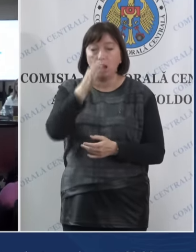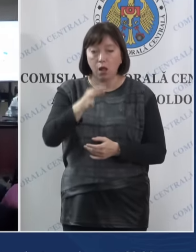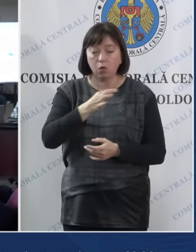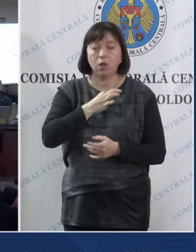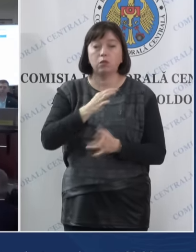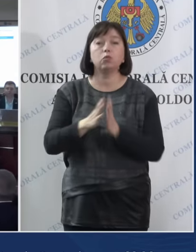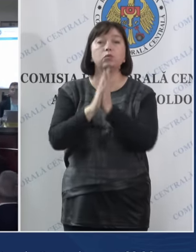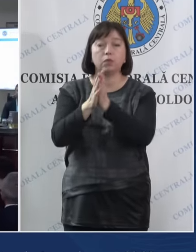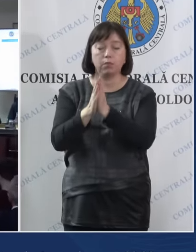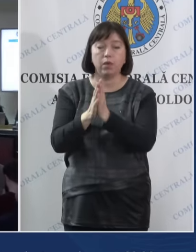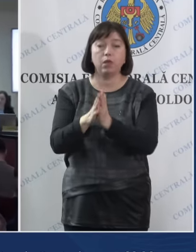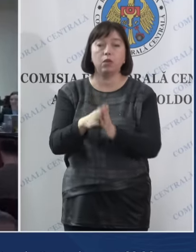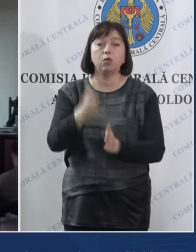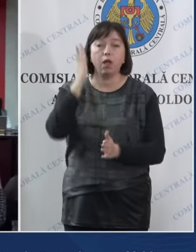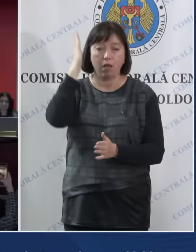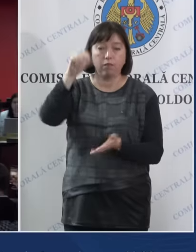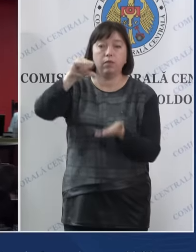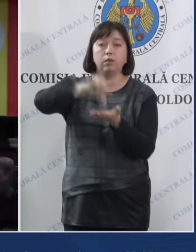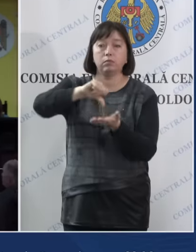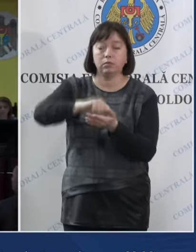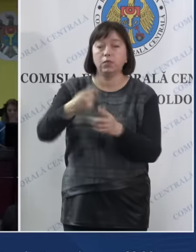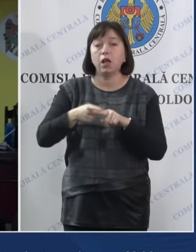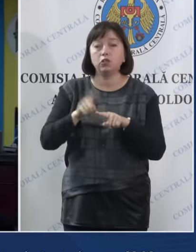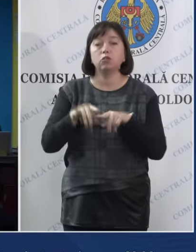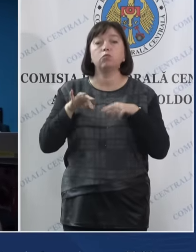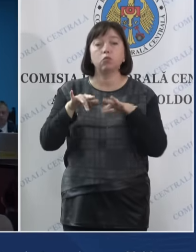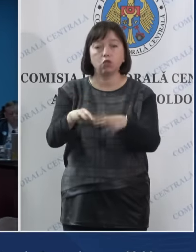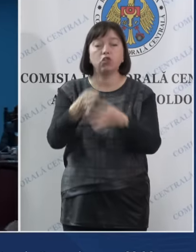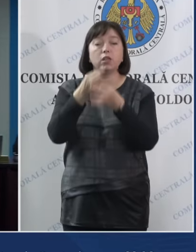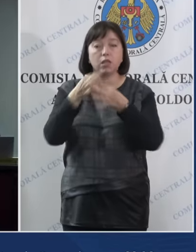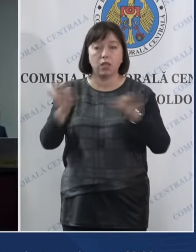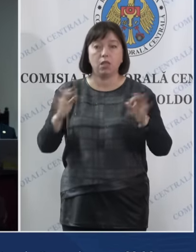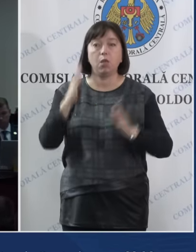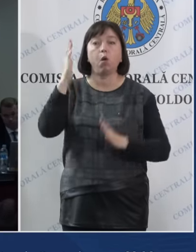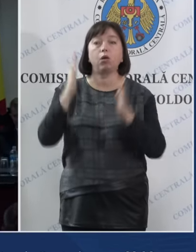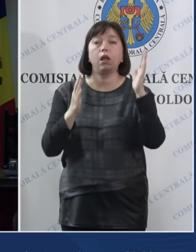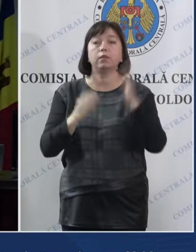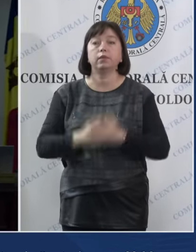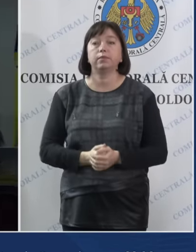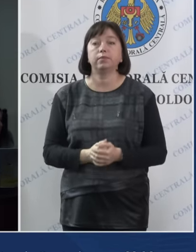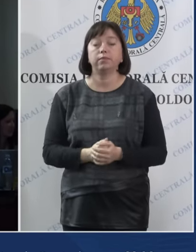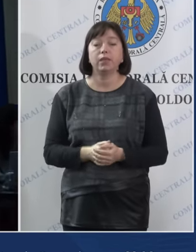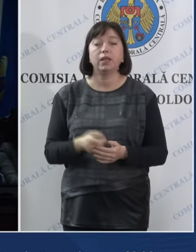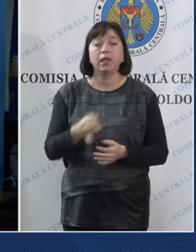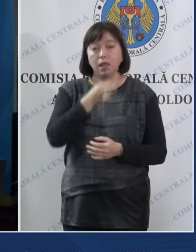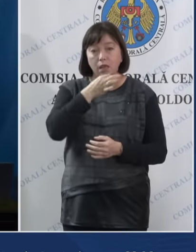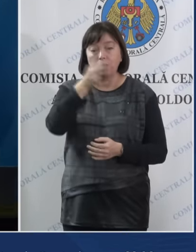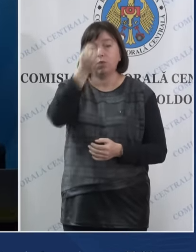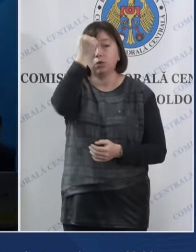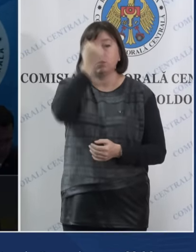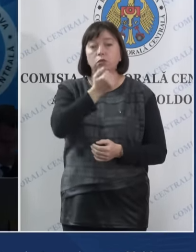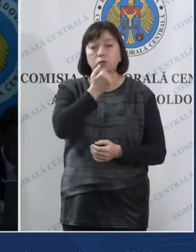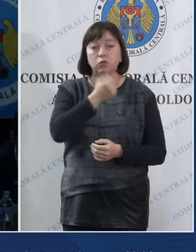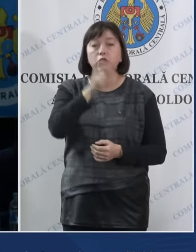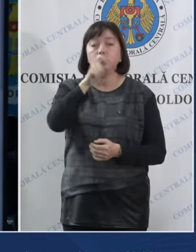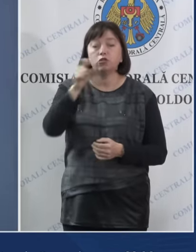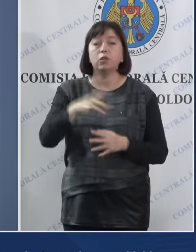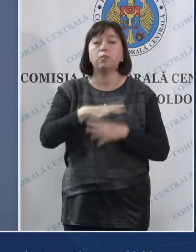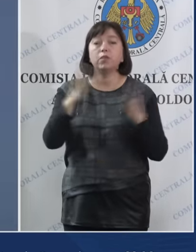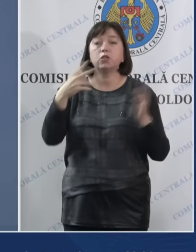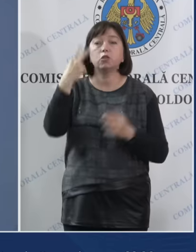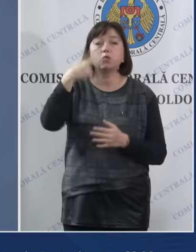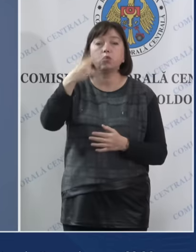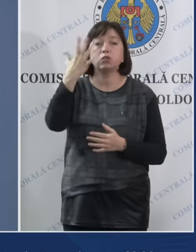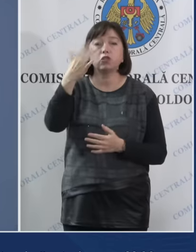apelului de a fi parte a acestui proces democratic. Exprimăm gratitudinea celor peste